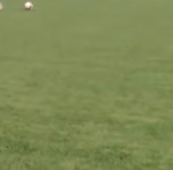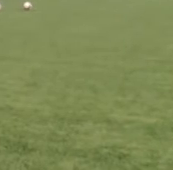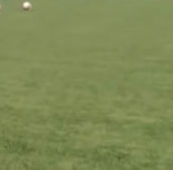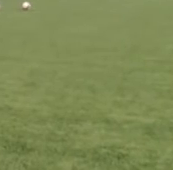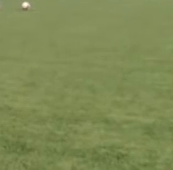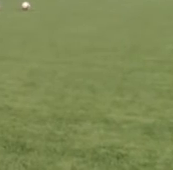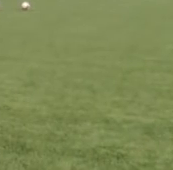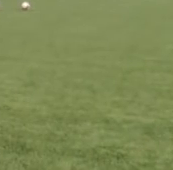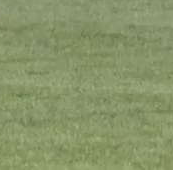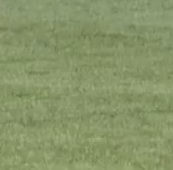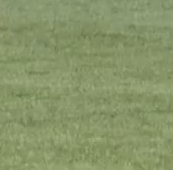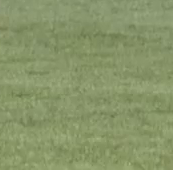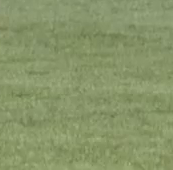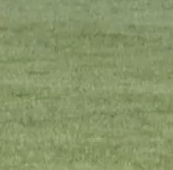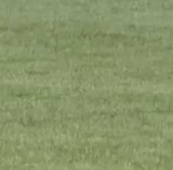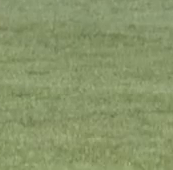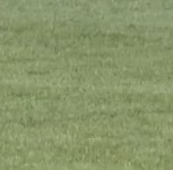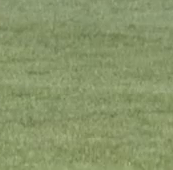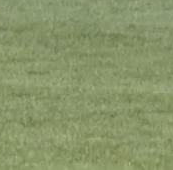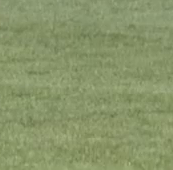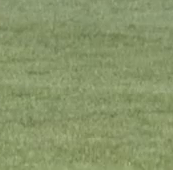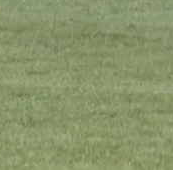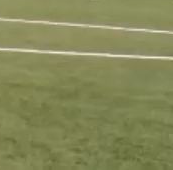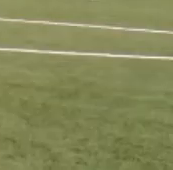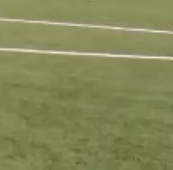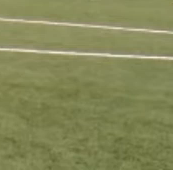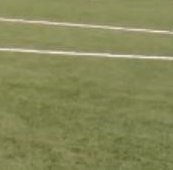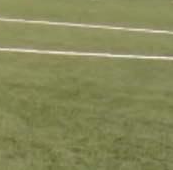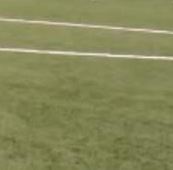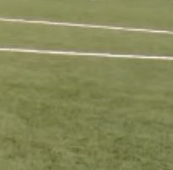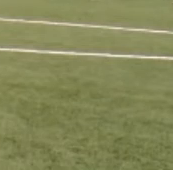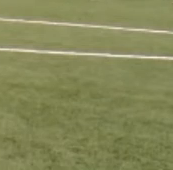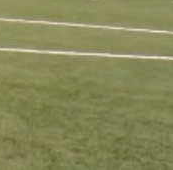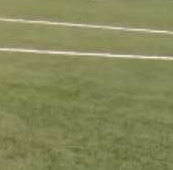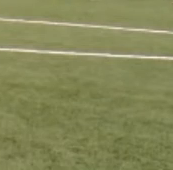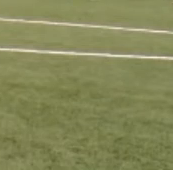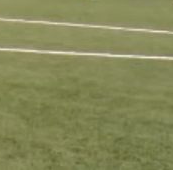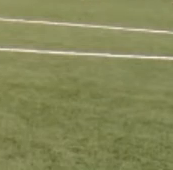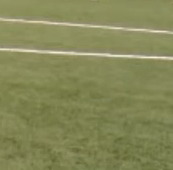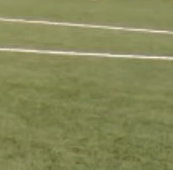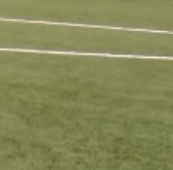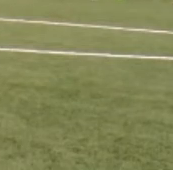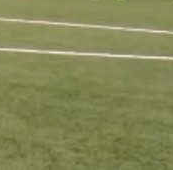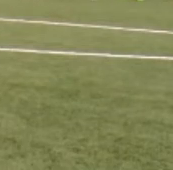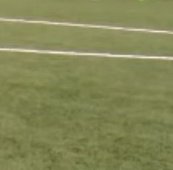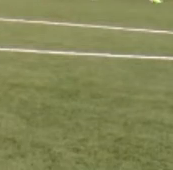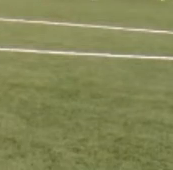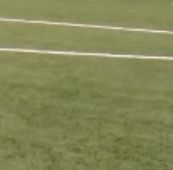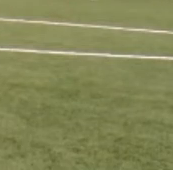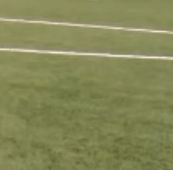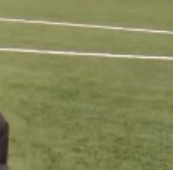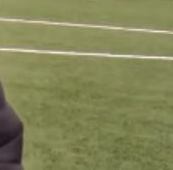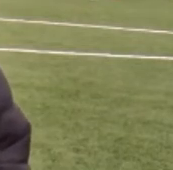контракт. Про втрати команди. Ту нас лише покинув на даний момент центральний захисник